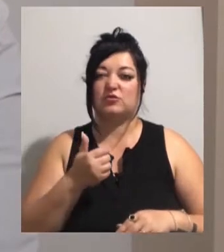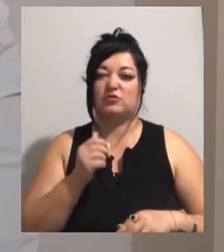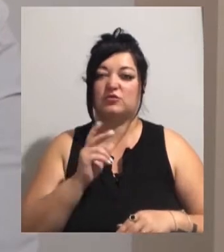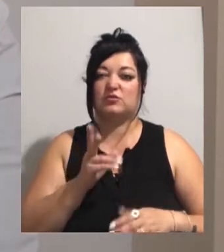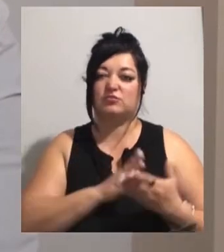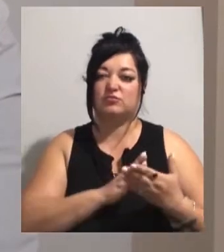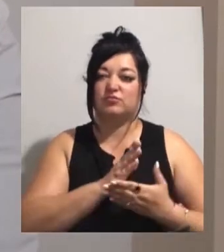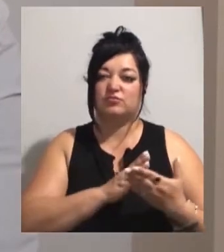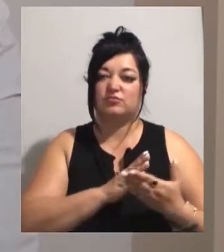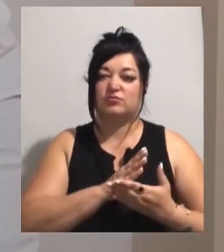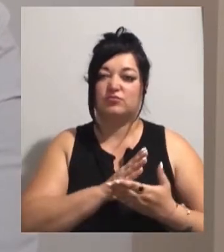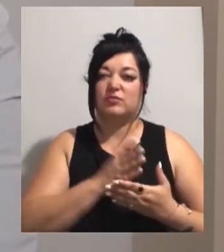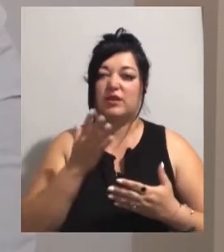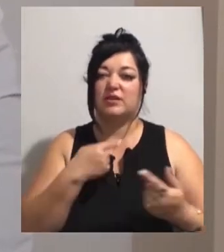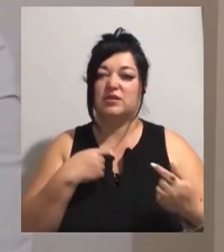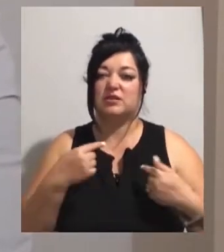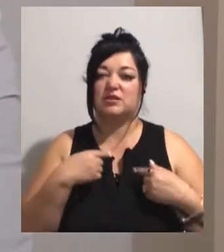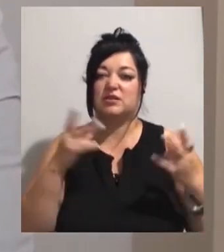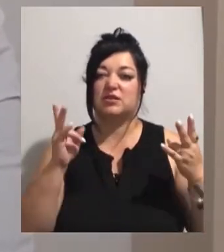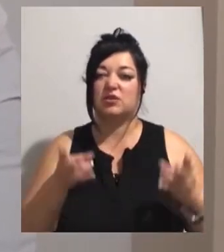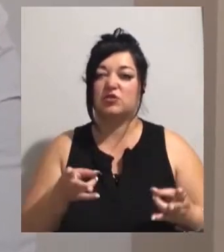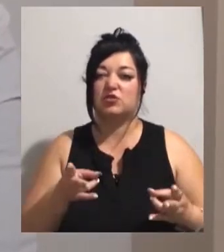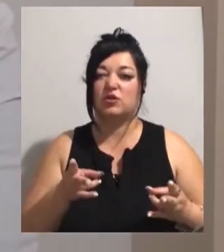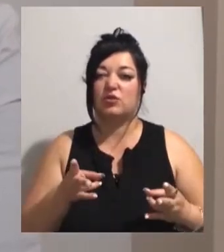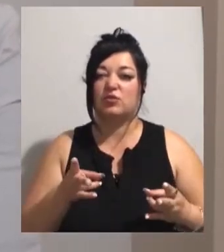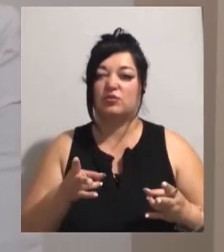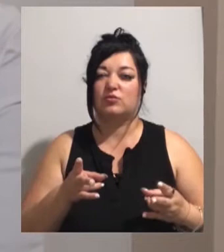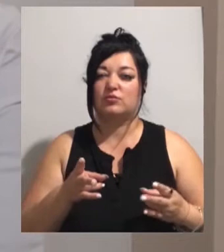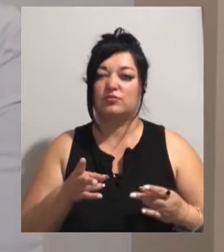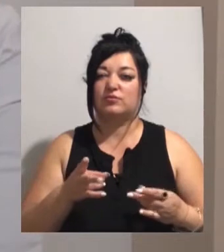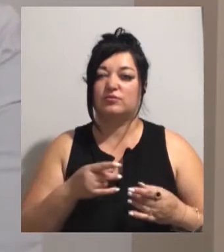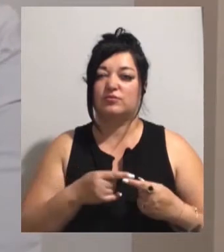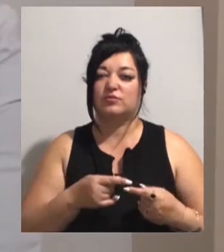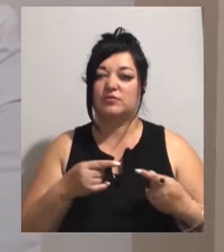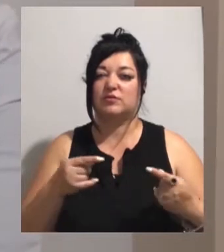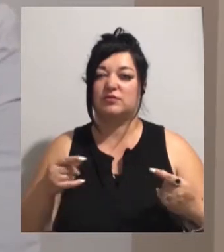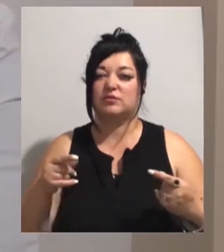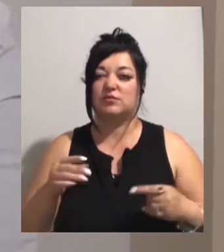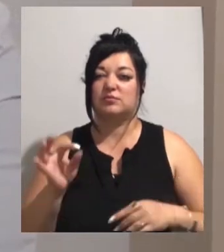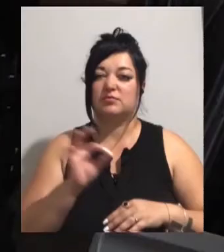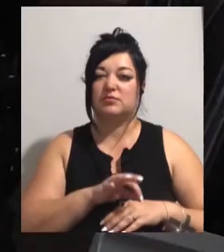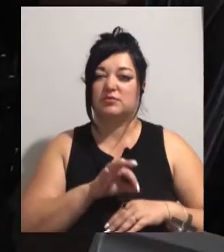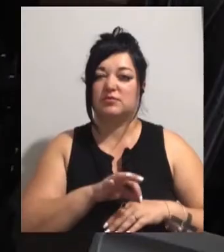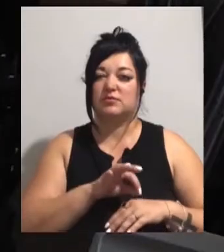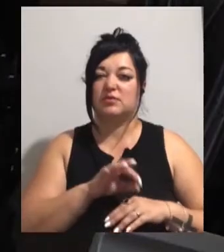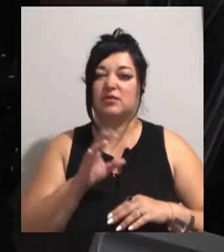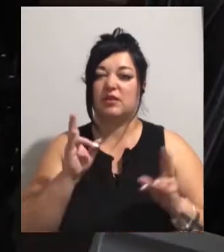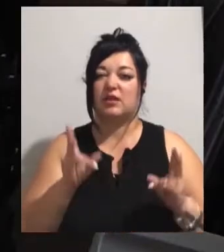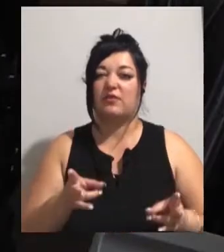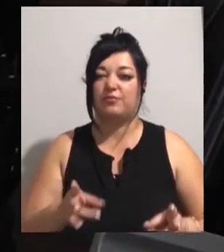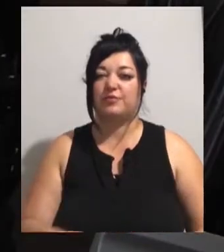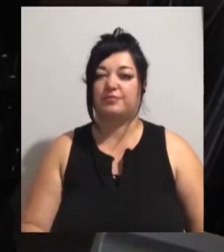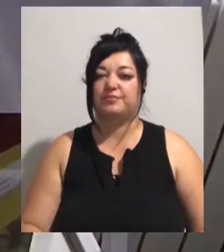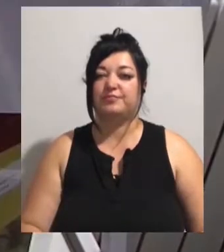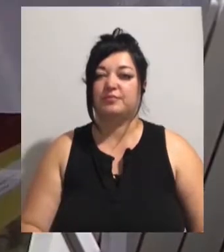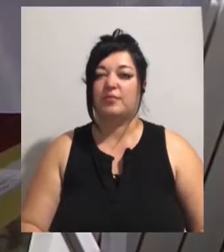страждають на інсульт, інфаркт і травми. Починаючи з